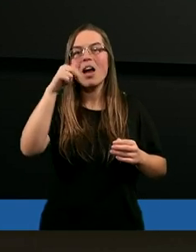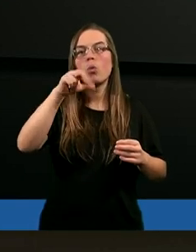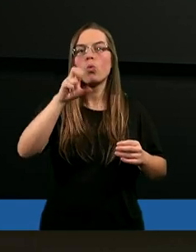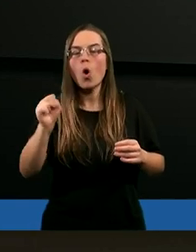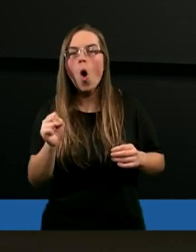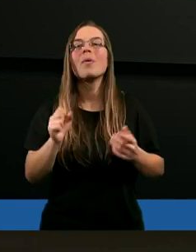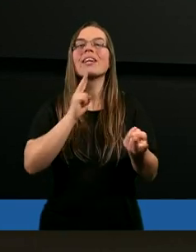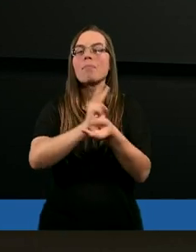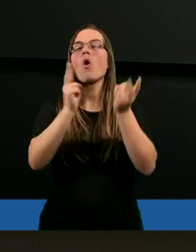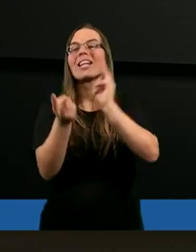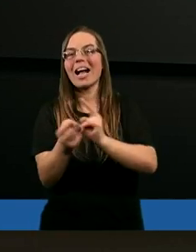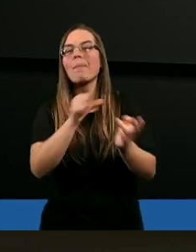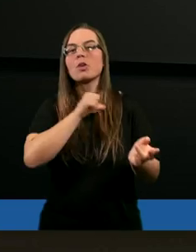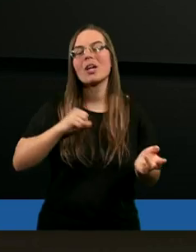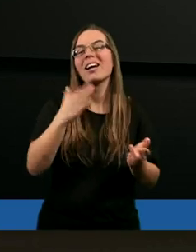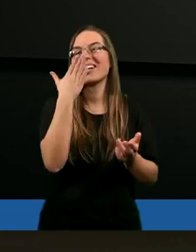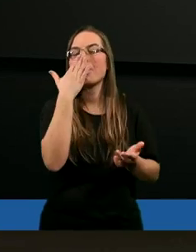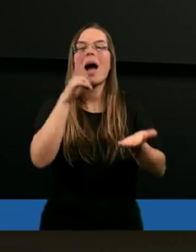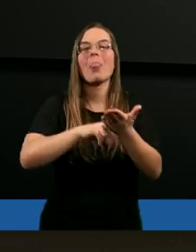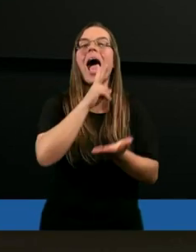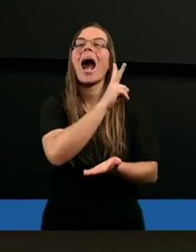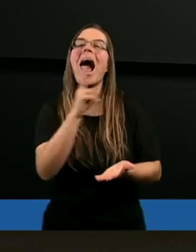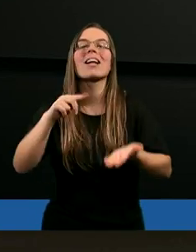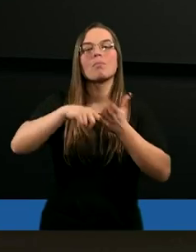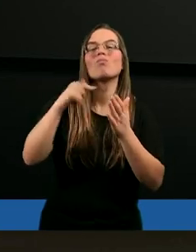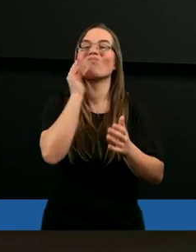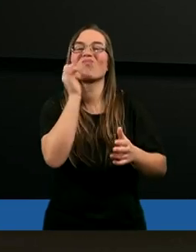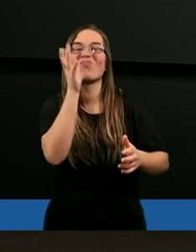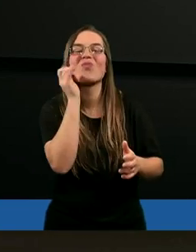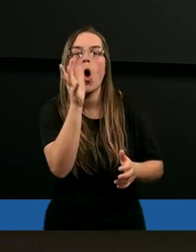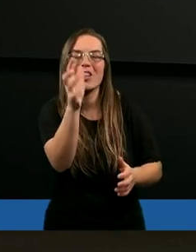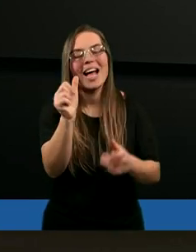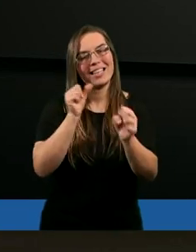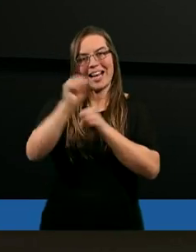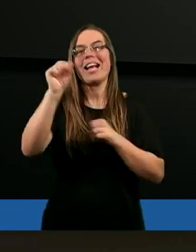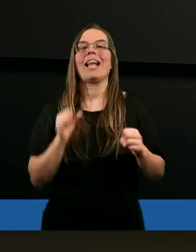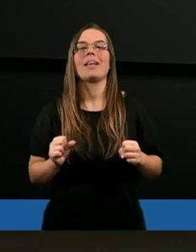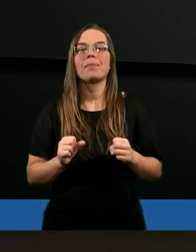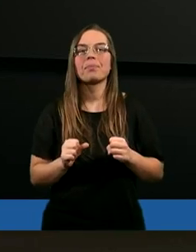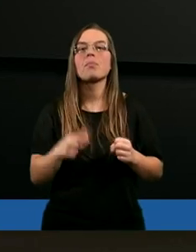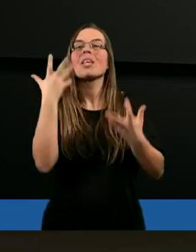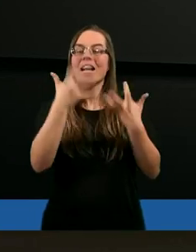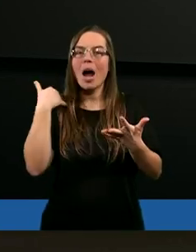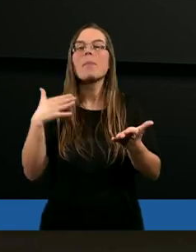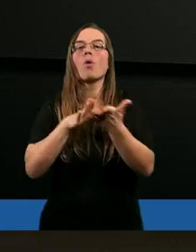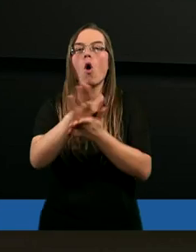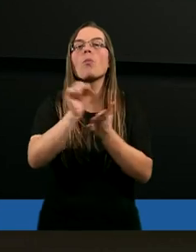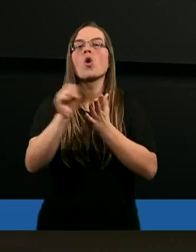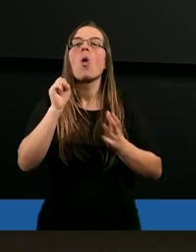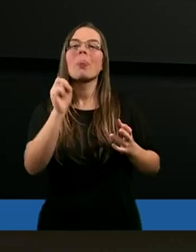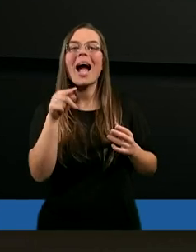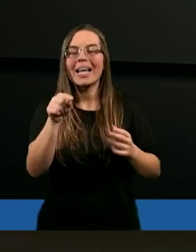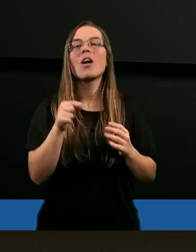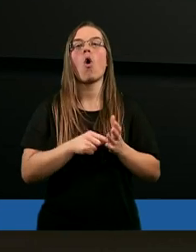spotykamy się chyba na każdym kroku i to codziennie. Ale chciałbym rozpocząć od takiego